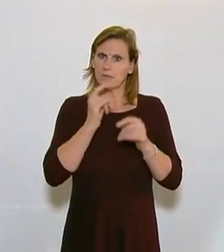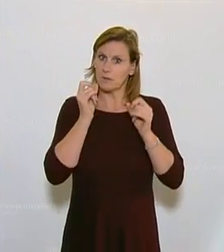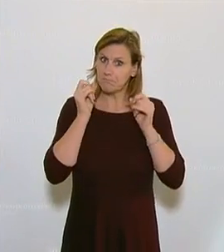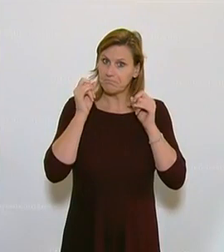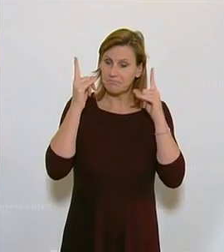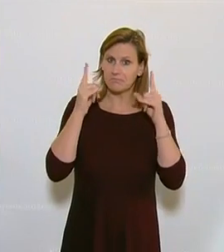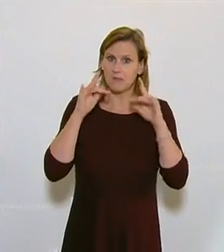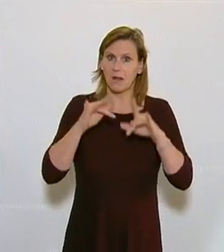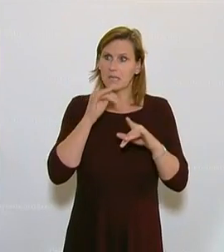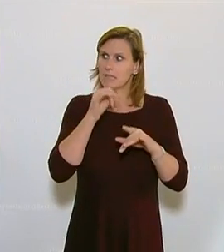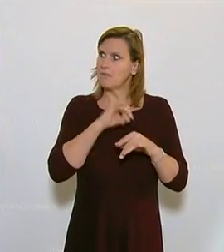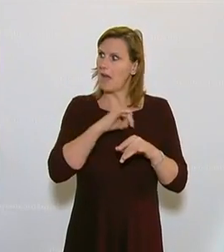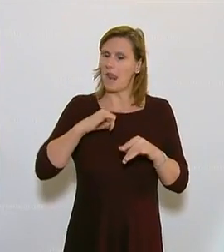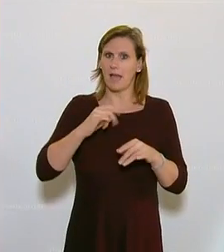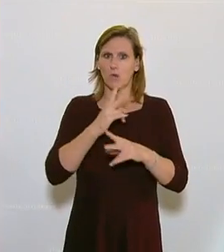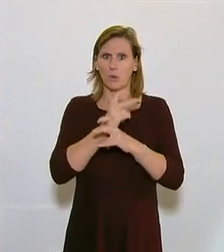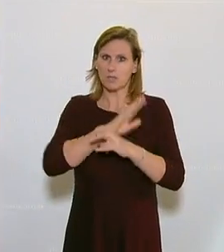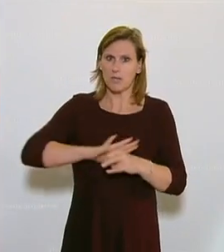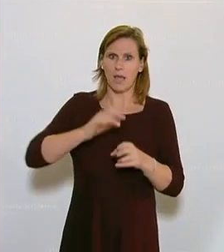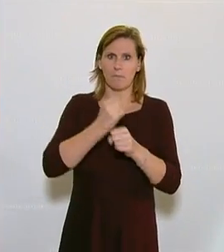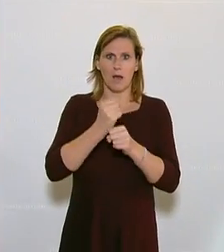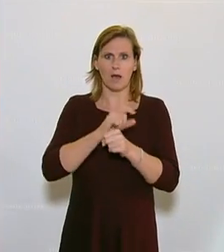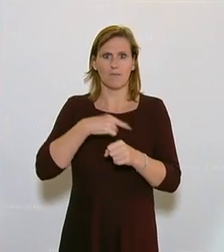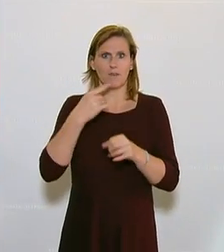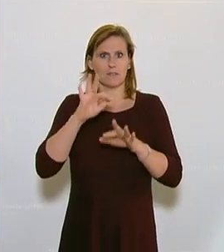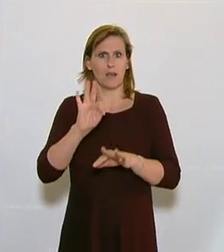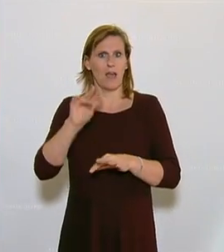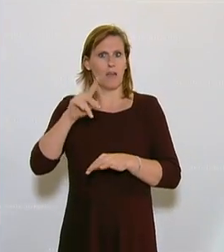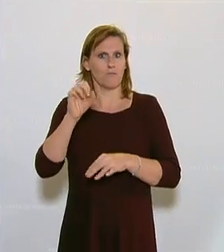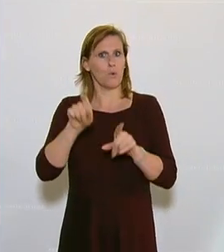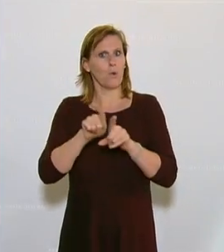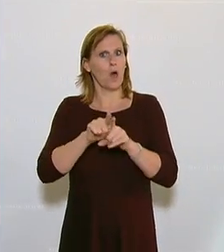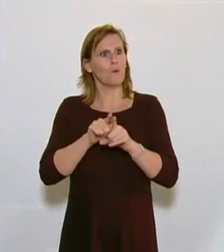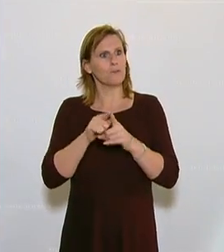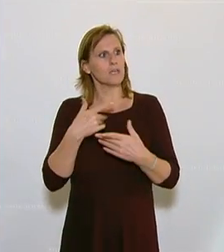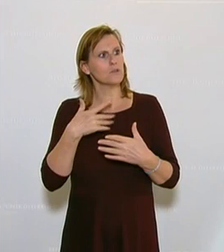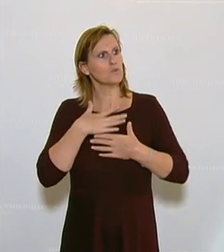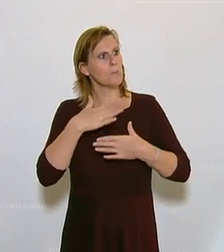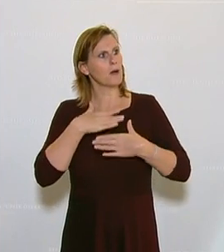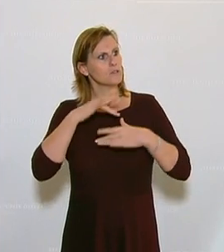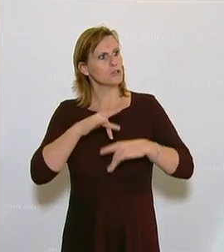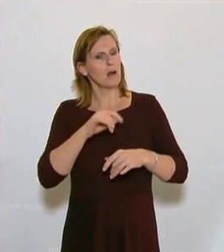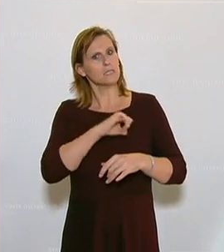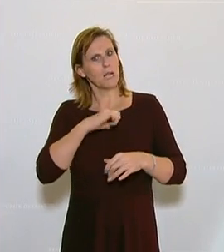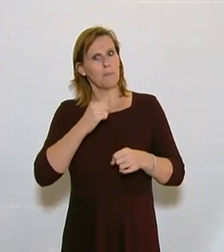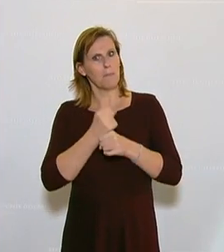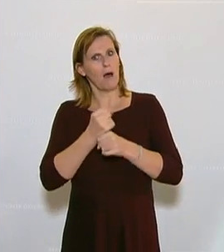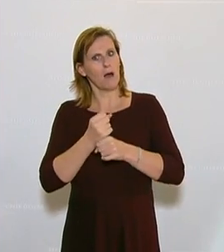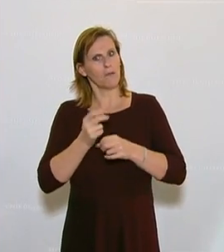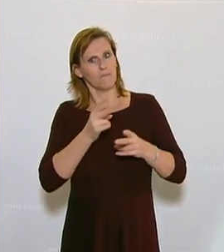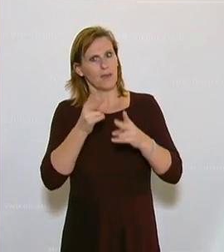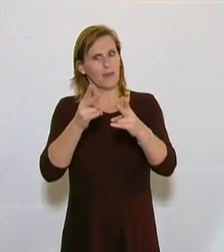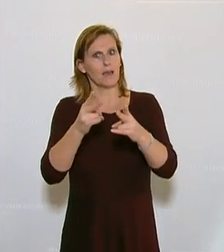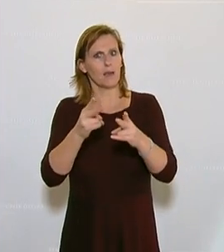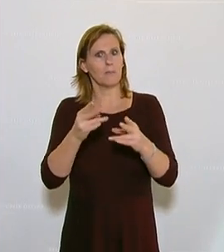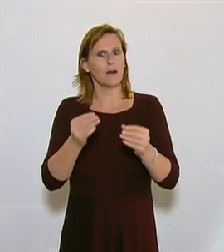weil es ein Alleingang ist. Da hätten wir als FPÖ ja durchaus auch Sympathie dafür, dass man sagt, man macht einen Alleingang. Sondern, weil es